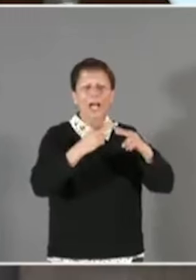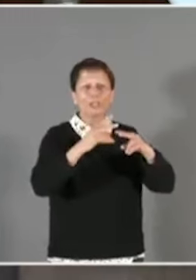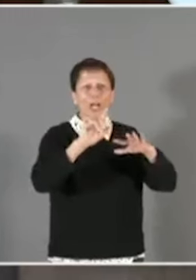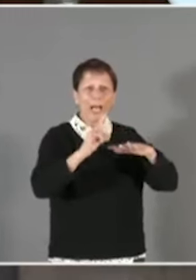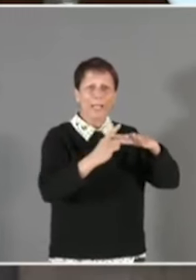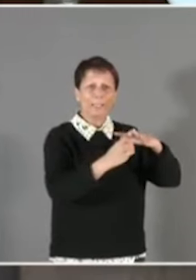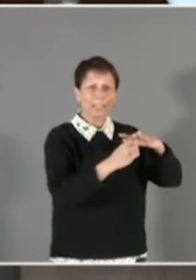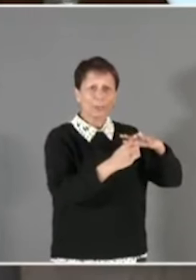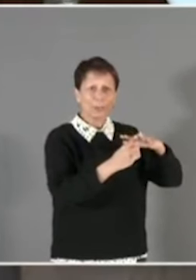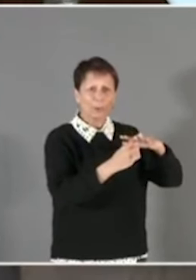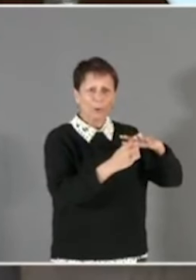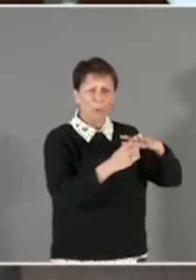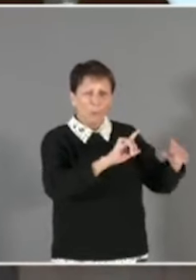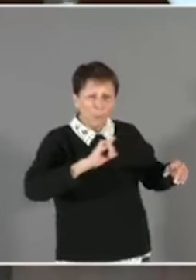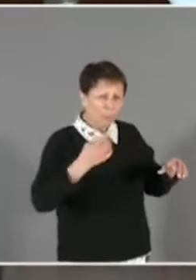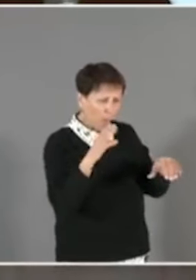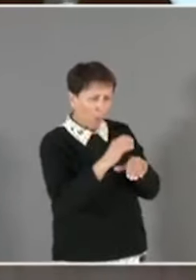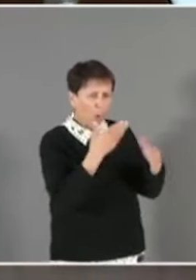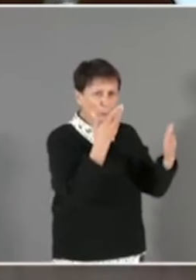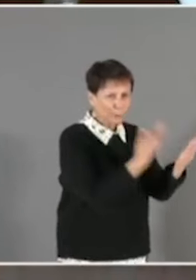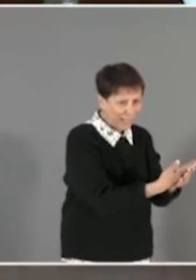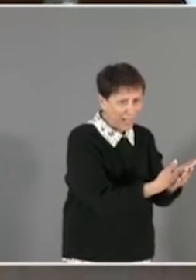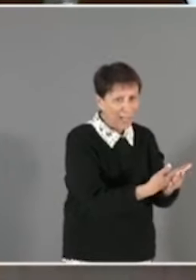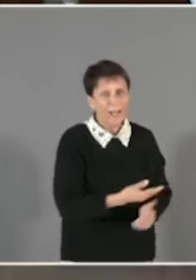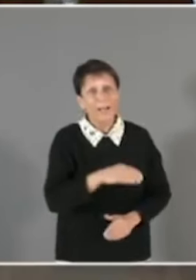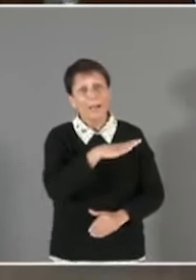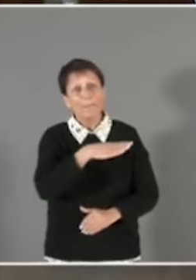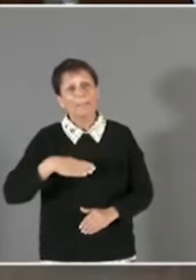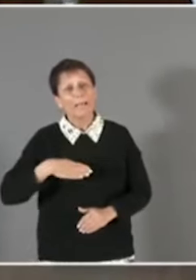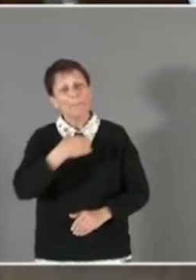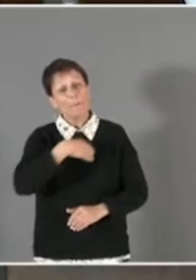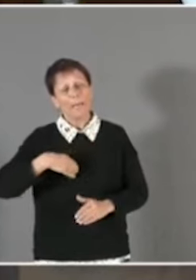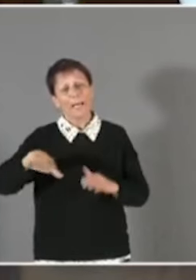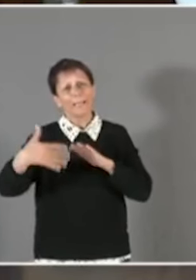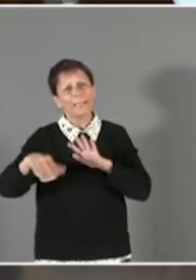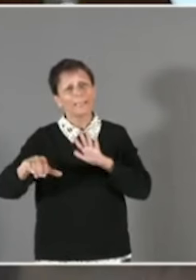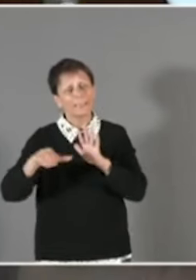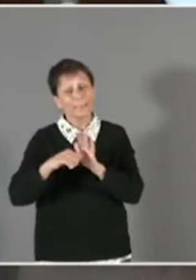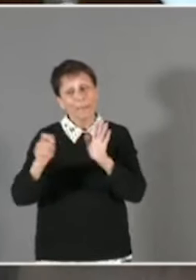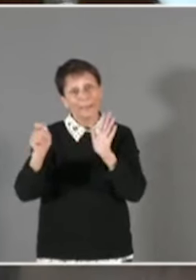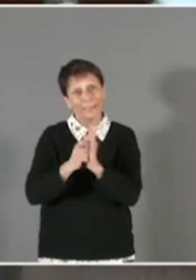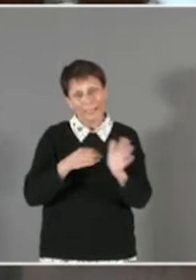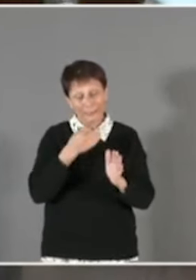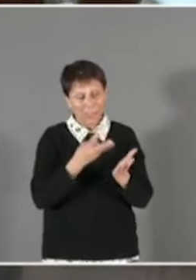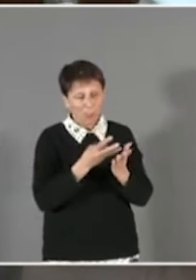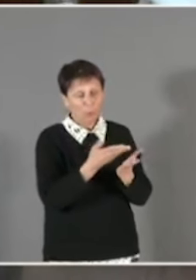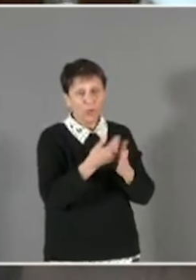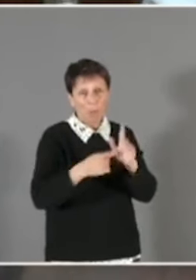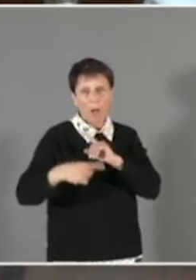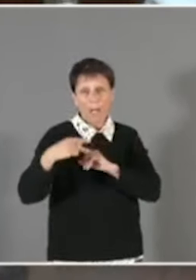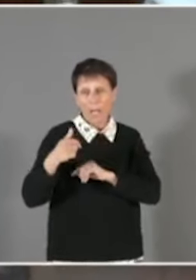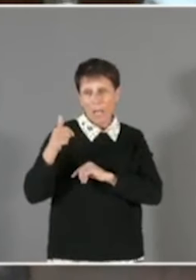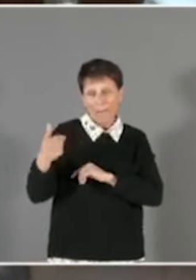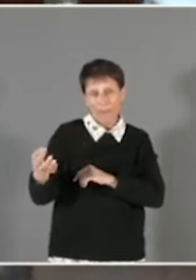'unanimité contre lui. Alors que Mme Boulinceur, Mme le maire des 15e et 16e arrondissements, quand j'ai évoqué ce projet il y a quelques mois, m'a